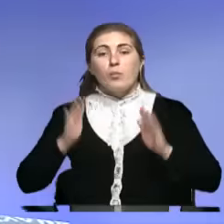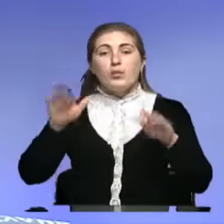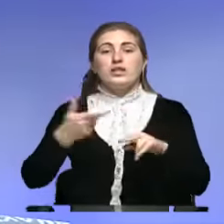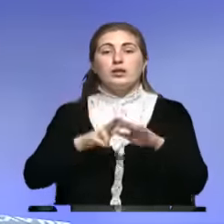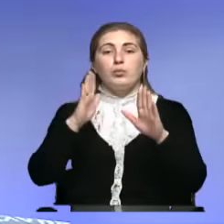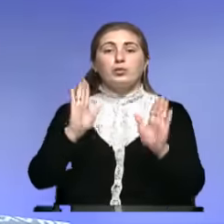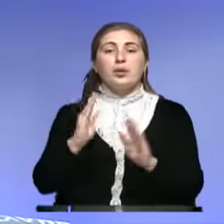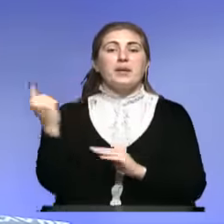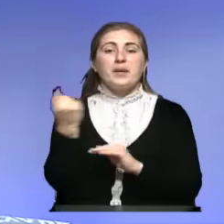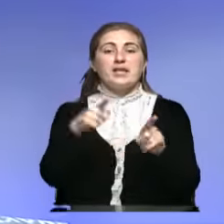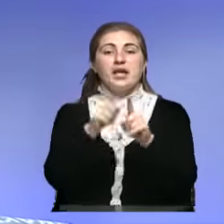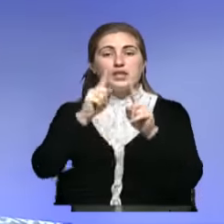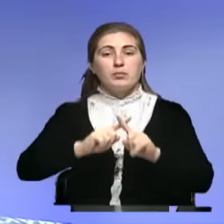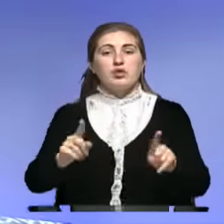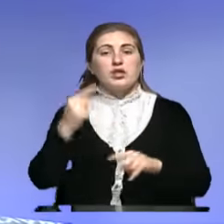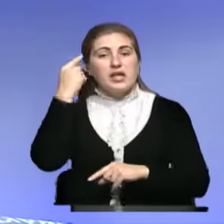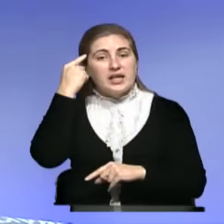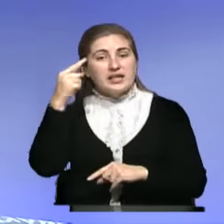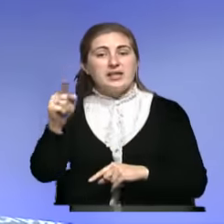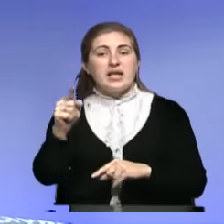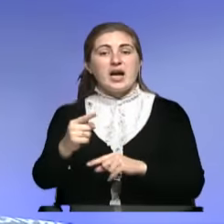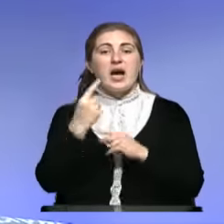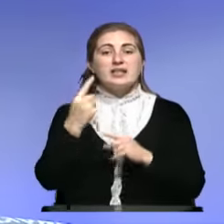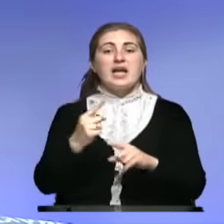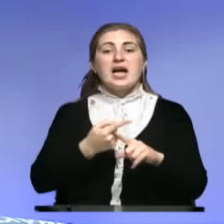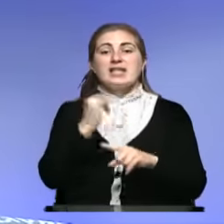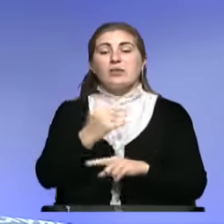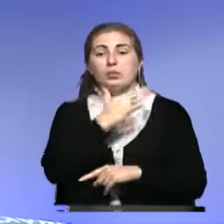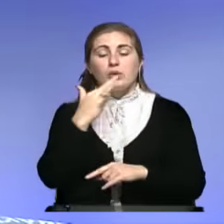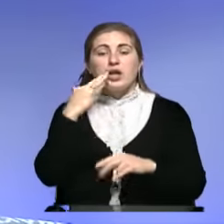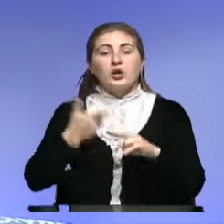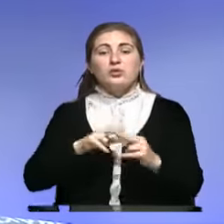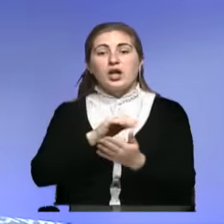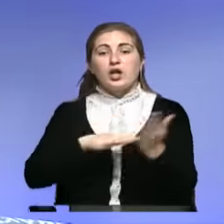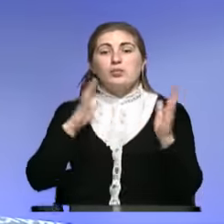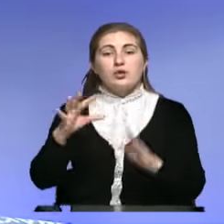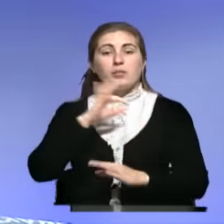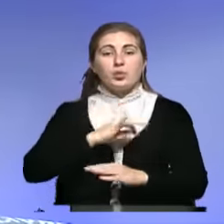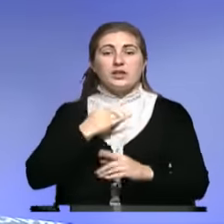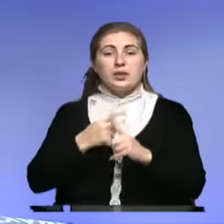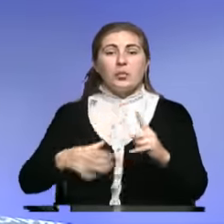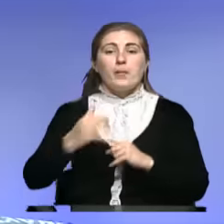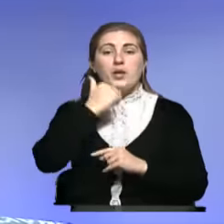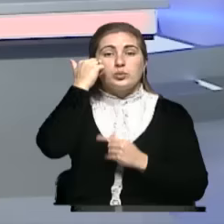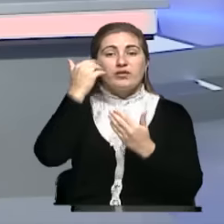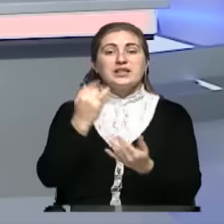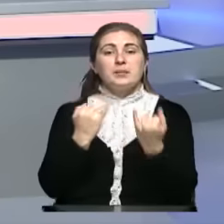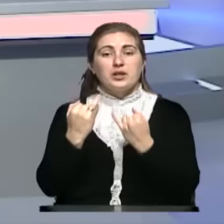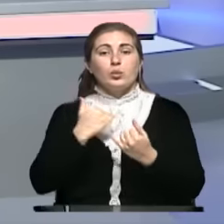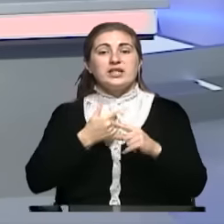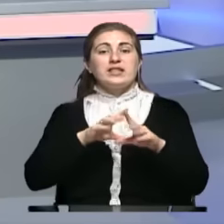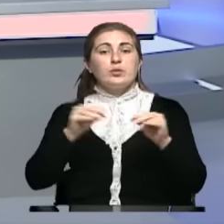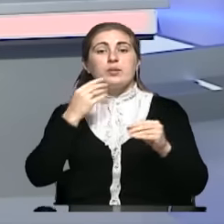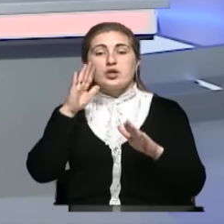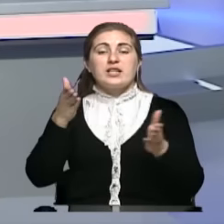первая такая необычная идея, одна из многих, которые в дальнейшем будут воплощаться у нас на полуострове. Благодарю вас за беседу. У нас на